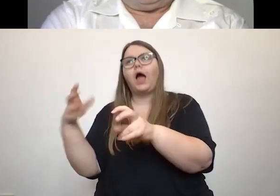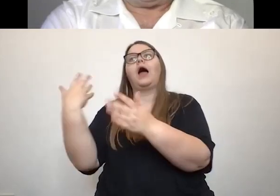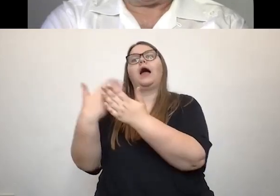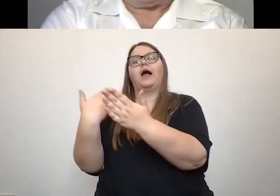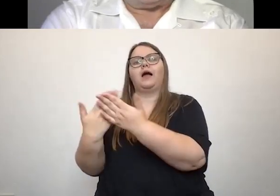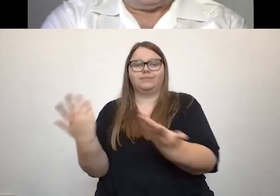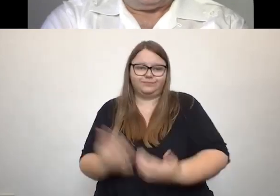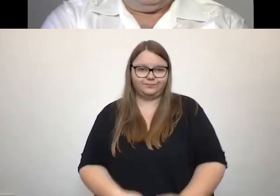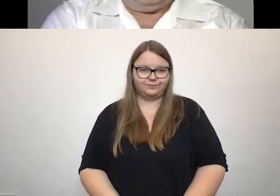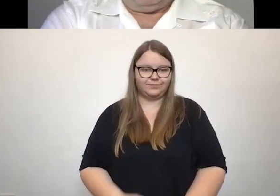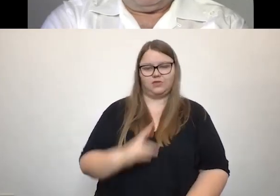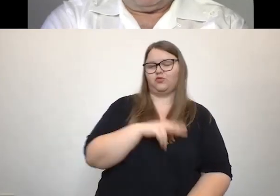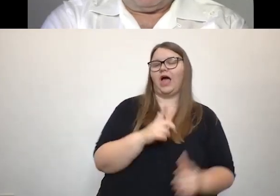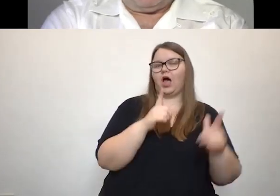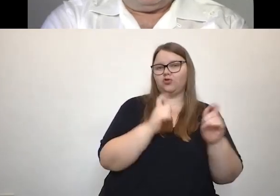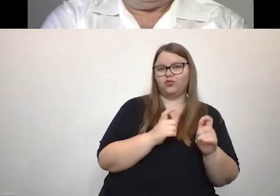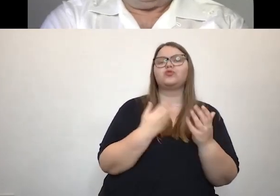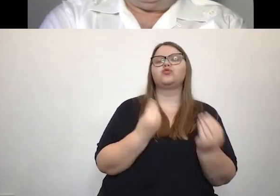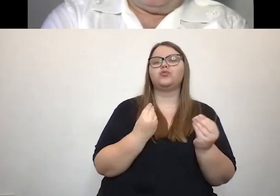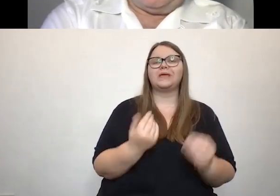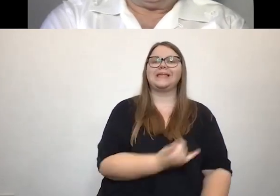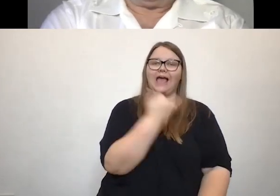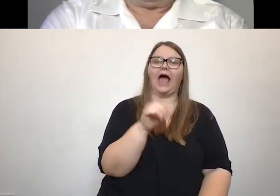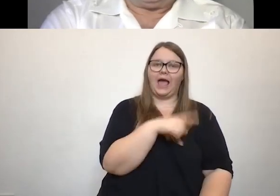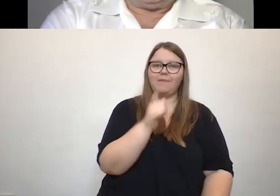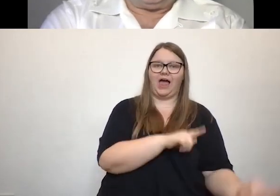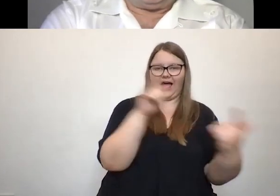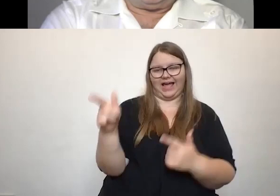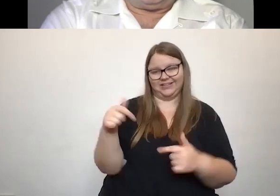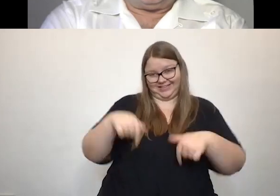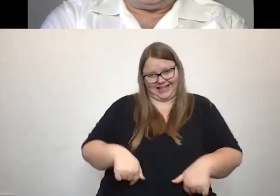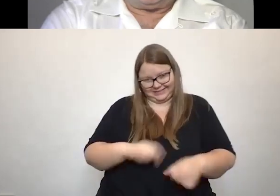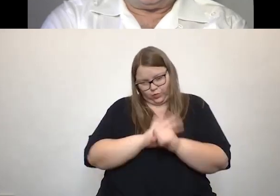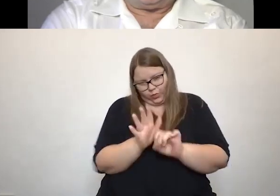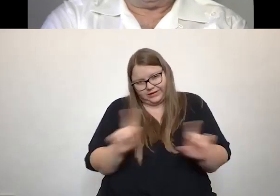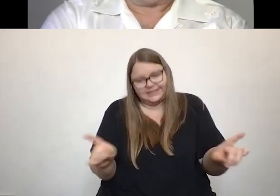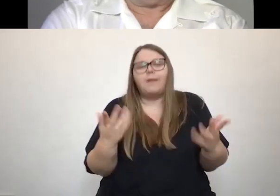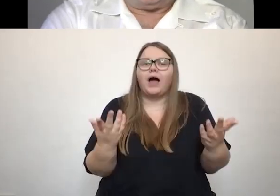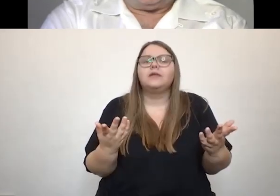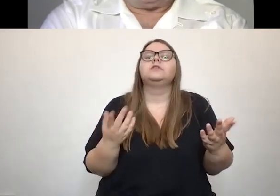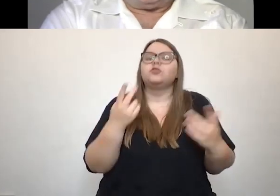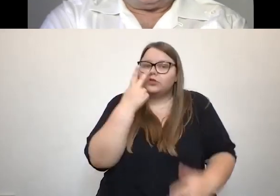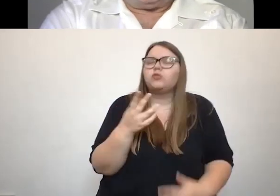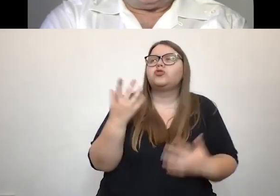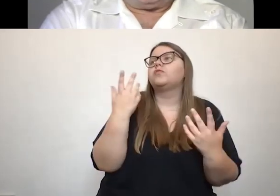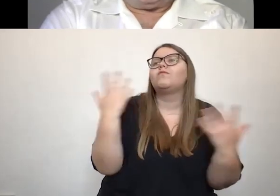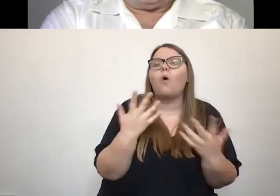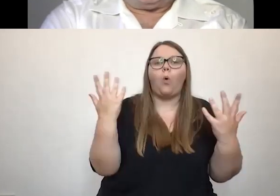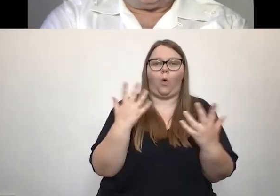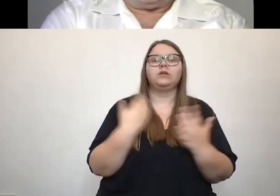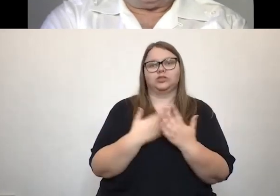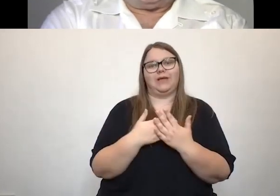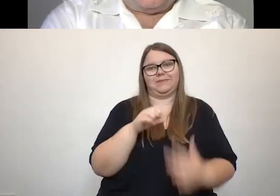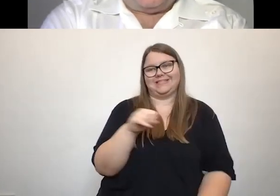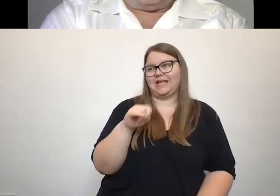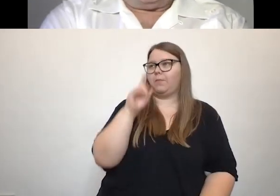Der Sozialausschuss macht ja immer Reisen, einmal im Jahr, also jetzt nicht mehr wegen Corona und da ist immer, guckt man, wo kann man was machen und das ist schon, das